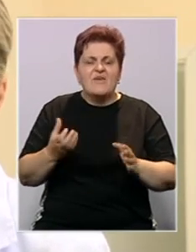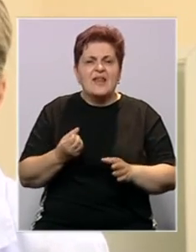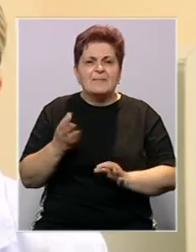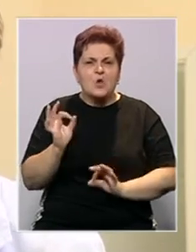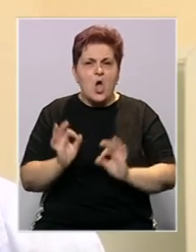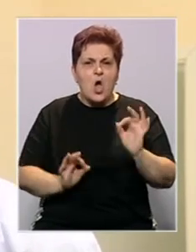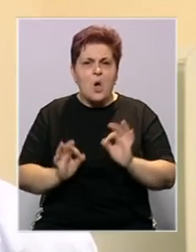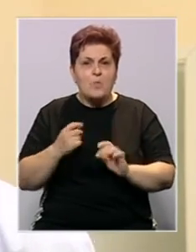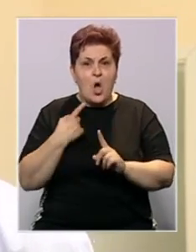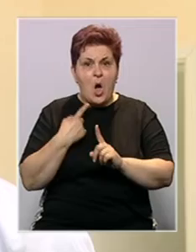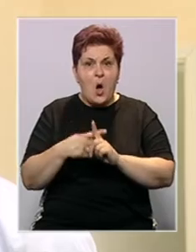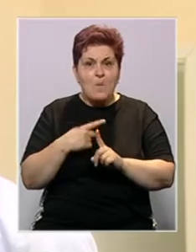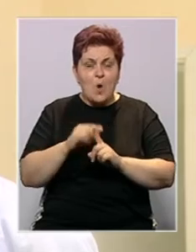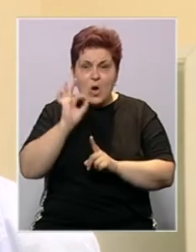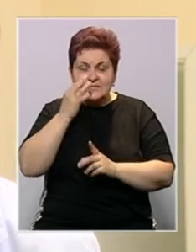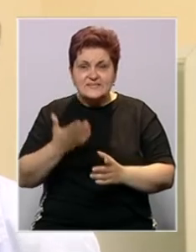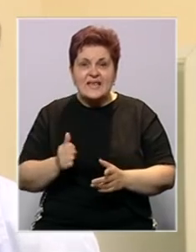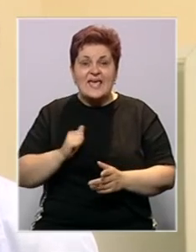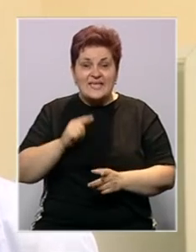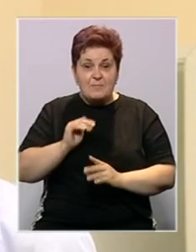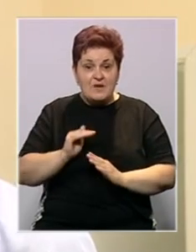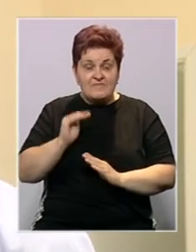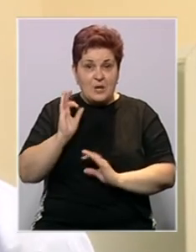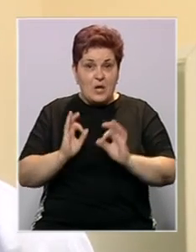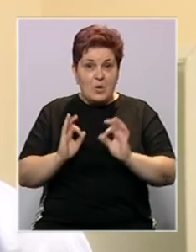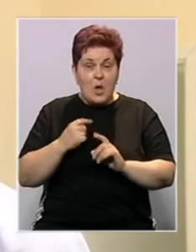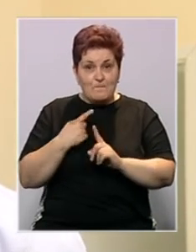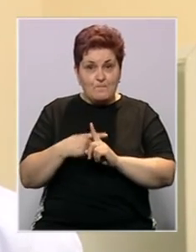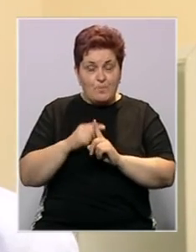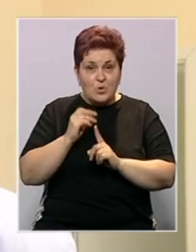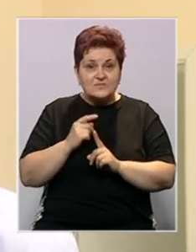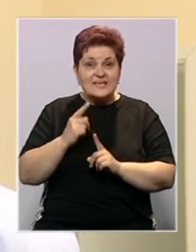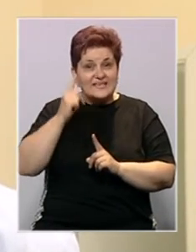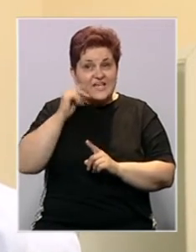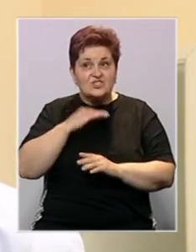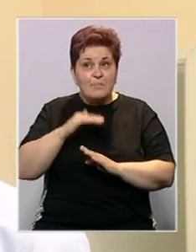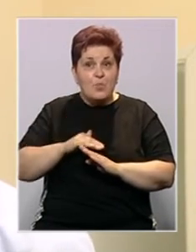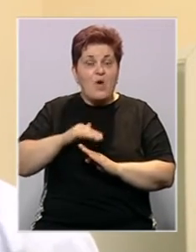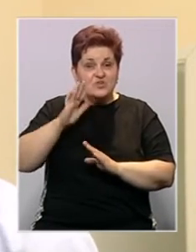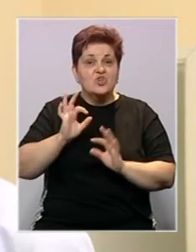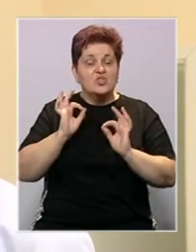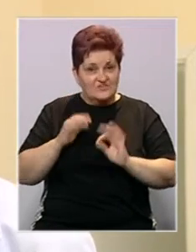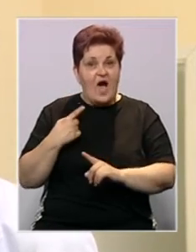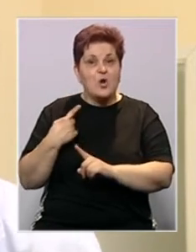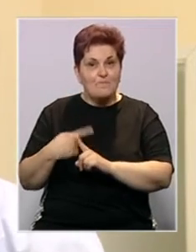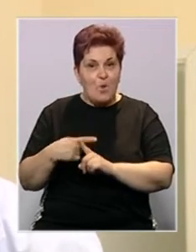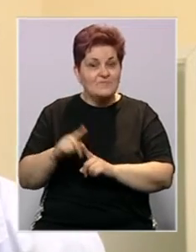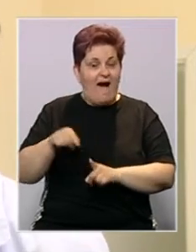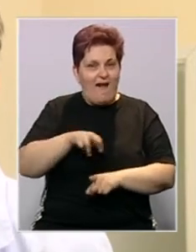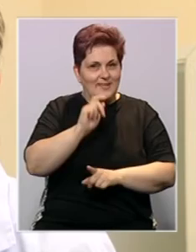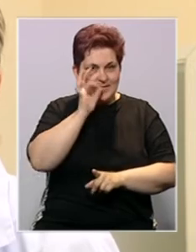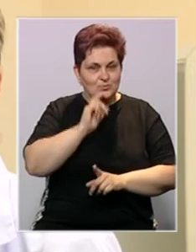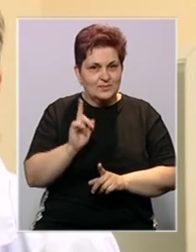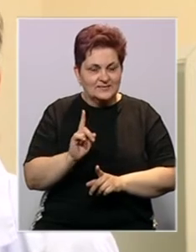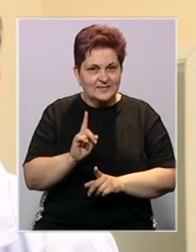procenat pozitivnih uzoraka. Kad imamo tako visok procenat pozitivnih uzoraka, znači da je mnogo više onih koji su zaista pozitivni, ali se nisu